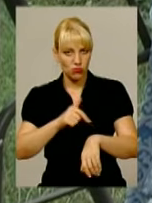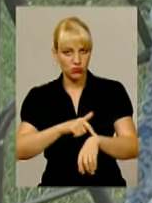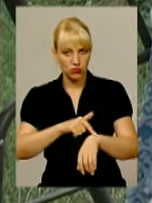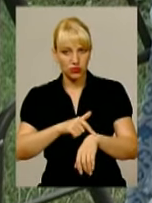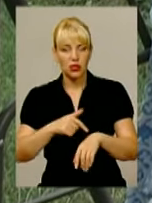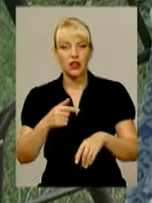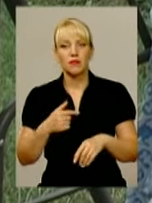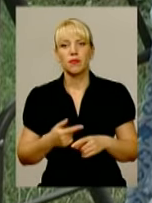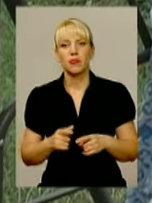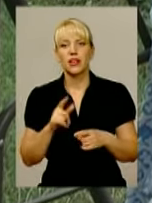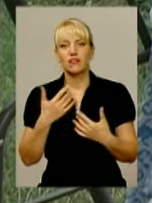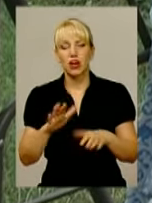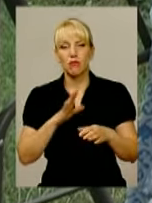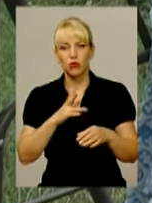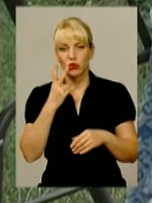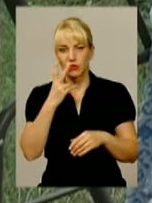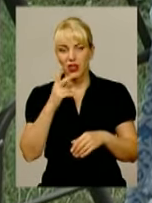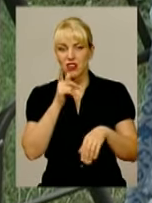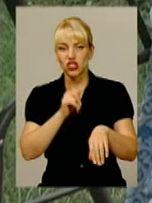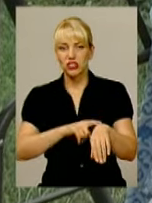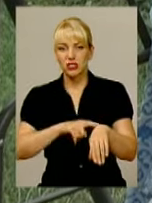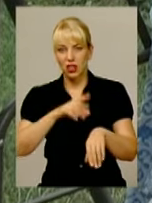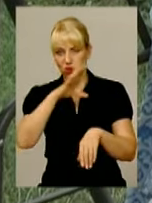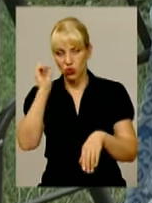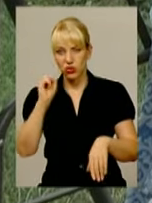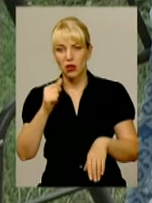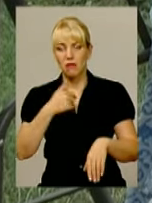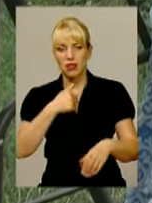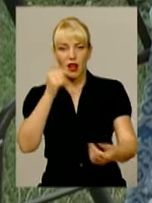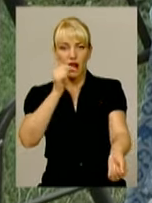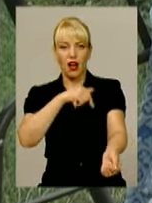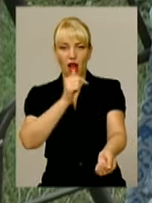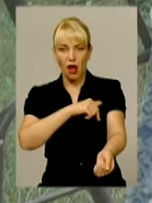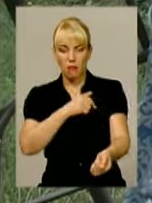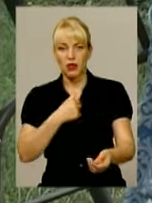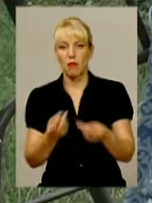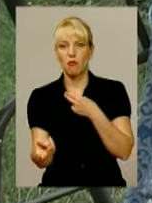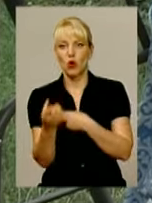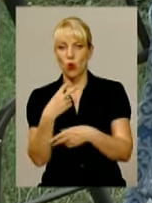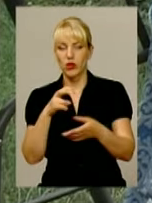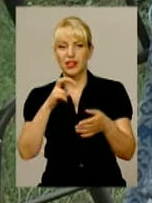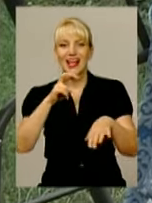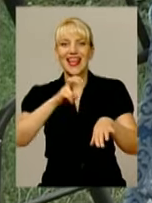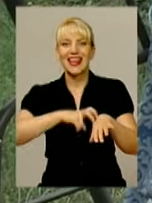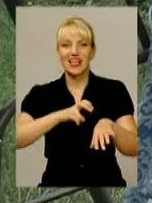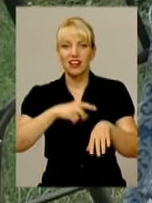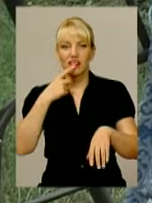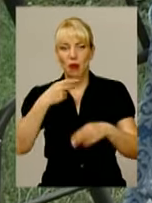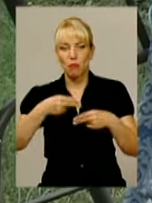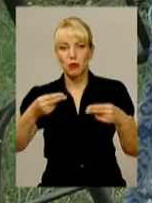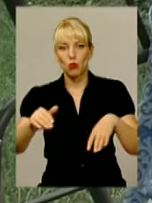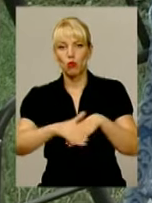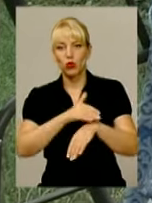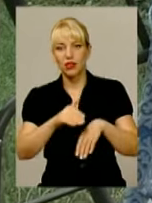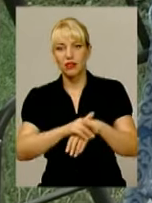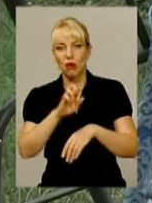дитину. Вже було два часи ночі, мене шакапали, приходить до мене лікар і каже, підпишіть, будь ласка,